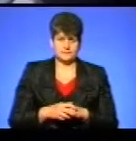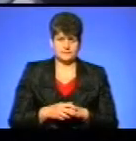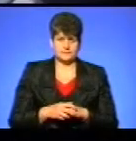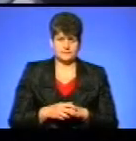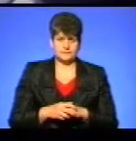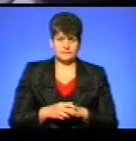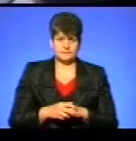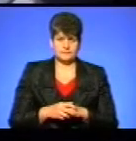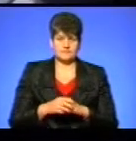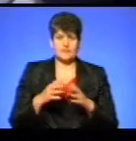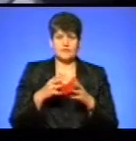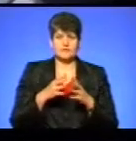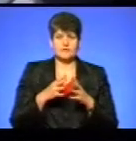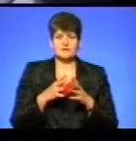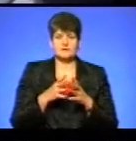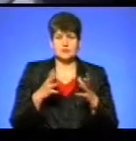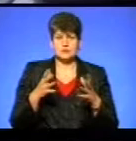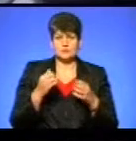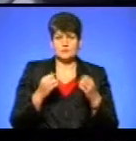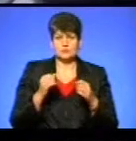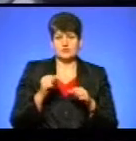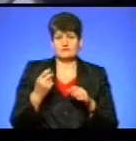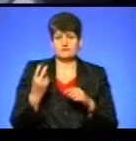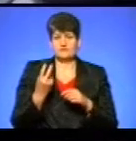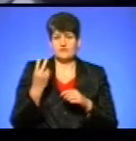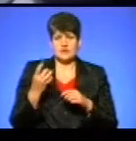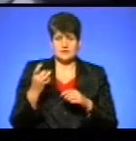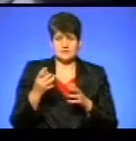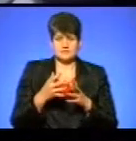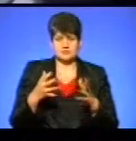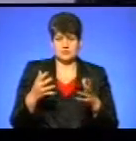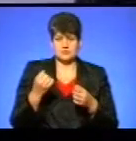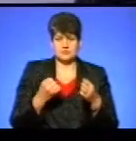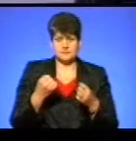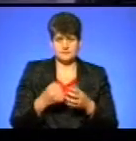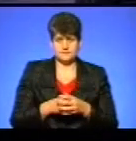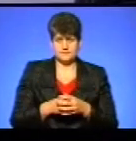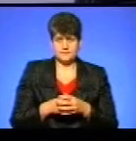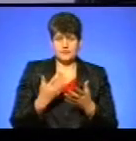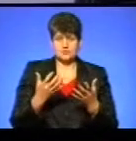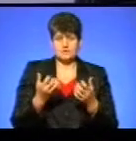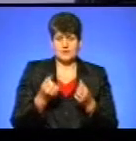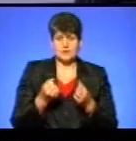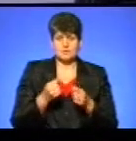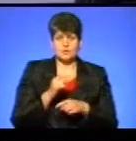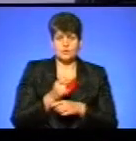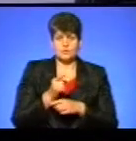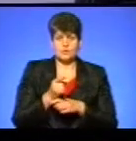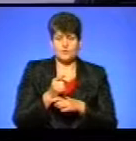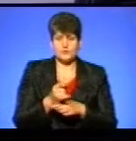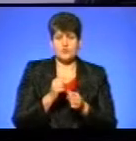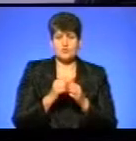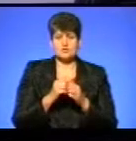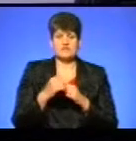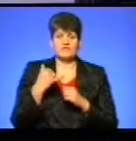і більше набагато машин, разом може два, як мінімум, як з вчорашнім днем. Якщо брати по пробках, то один кожен виклик,